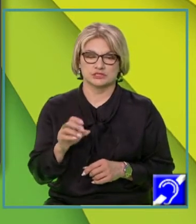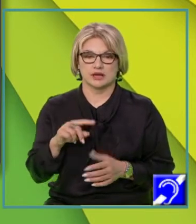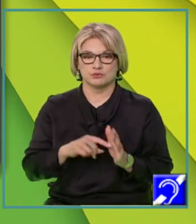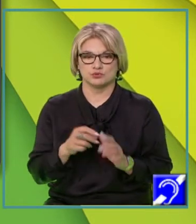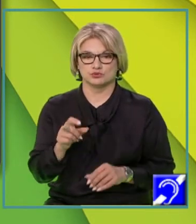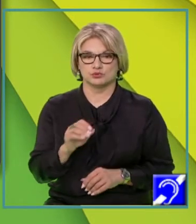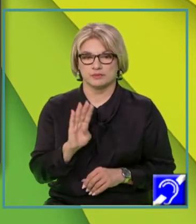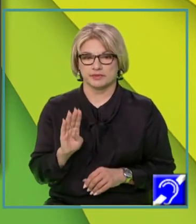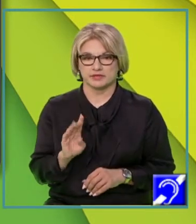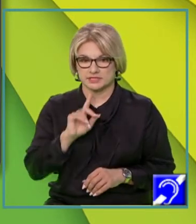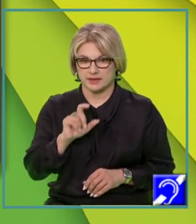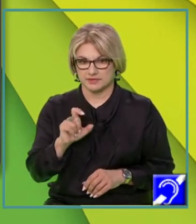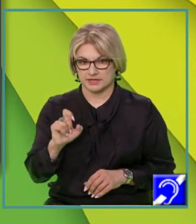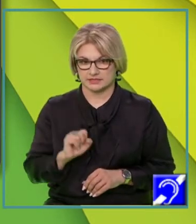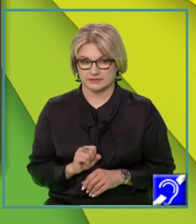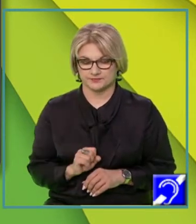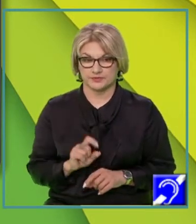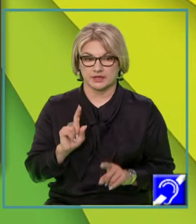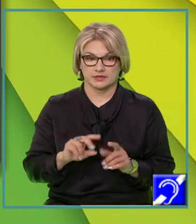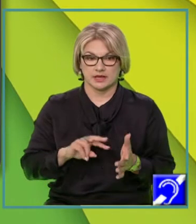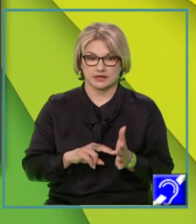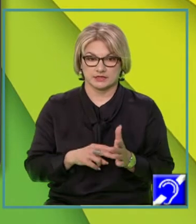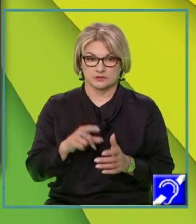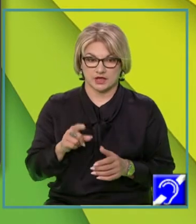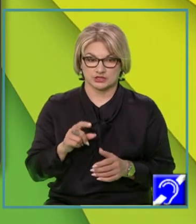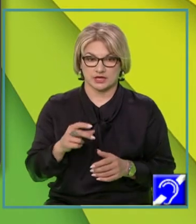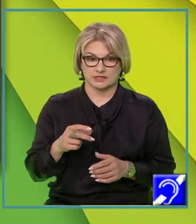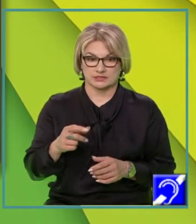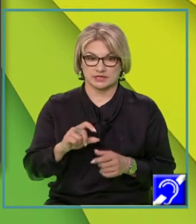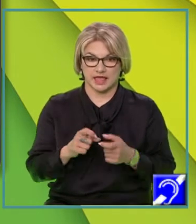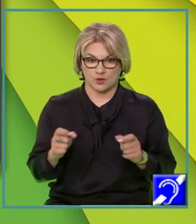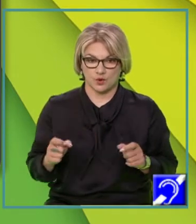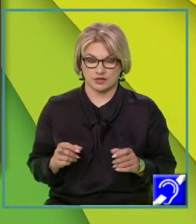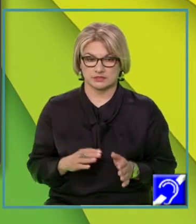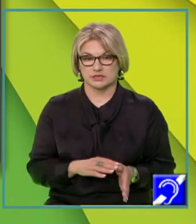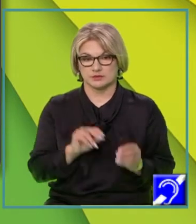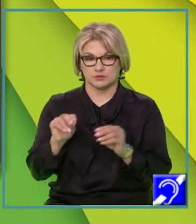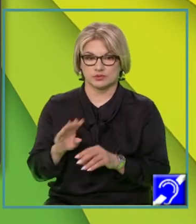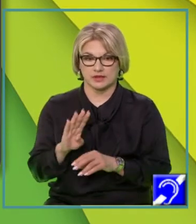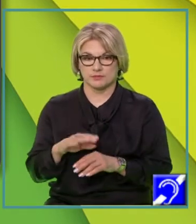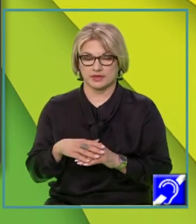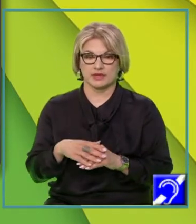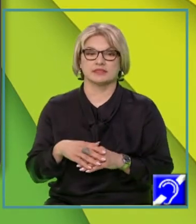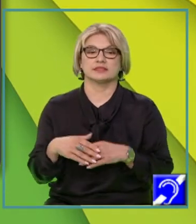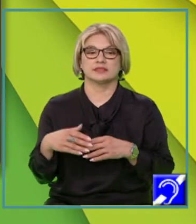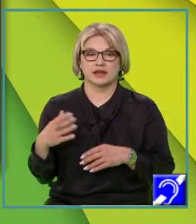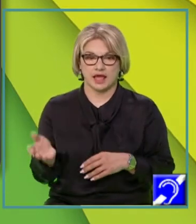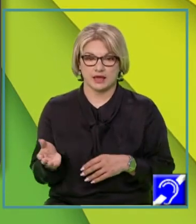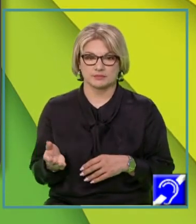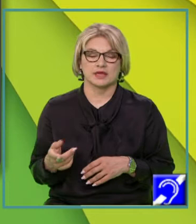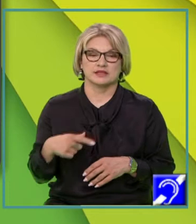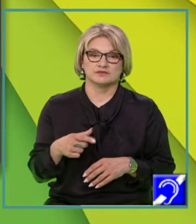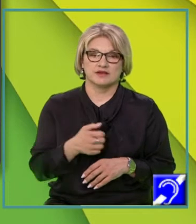adică X. Dacă rezolvăm această ecuație, vom trece pe B în partea dreaptă și vom avea AX